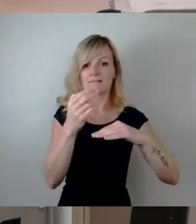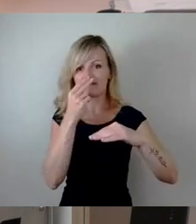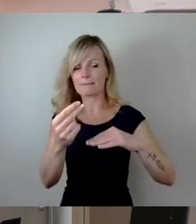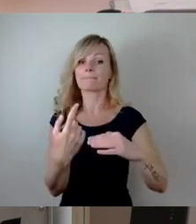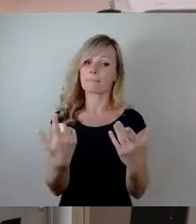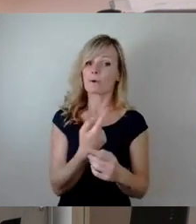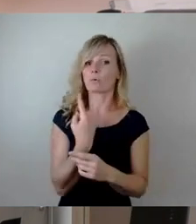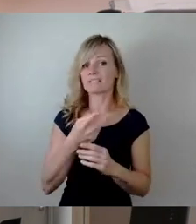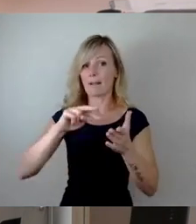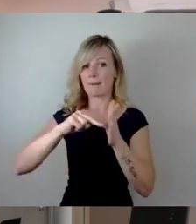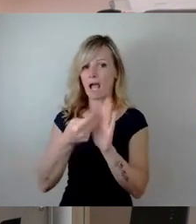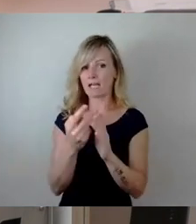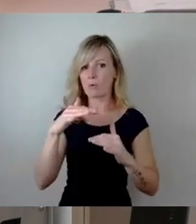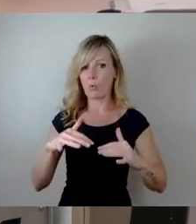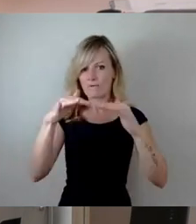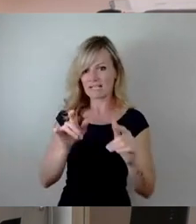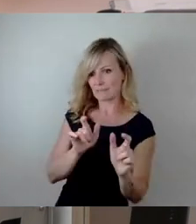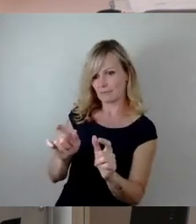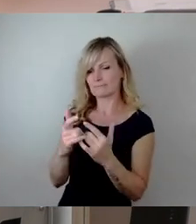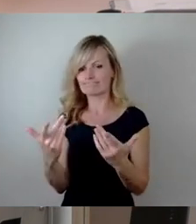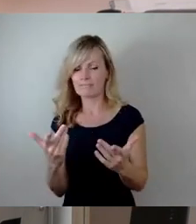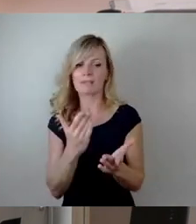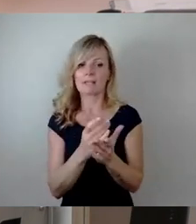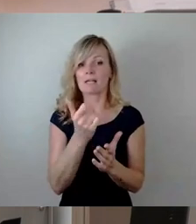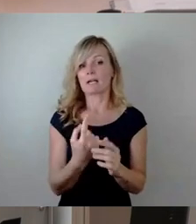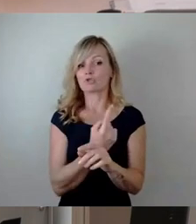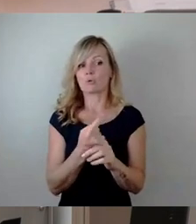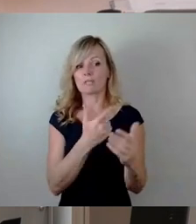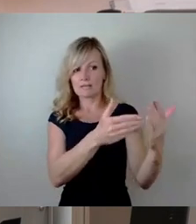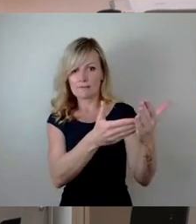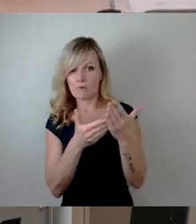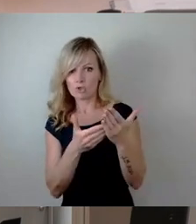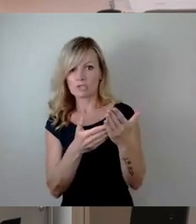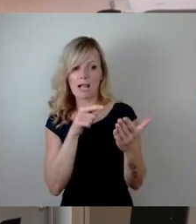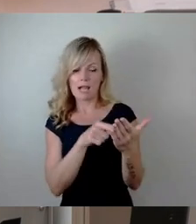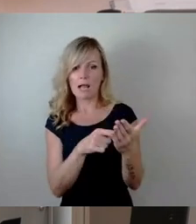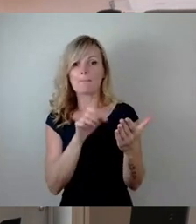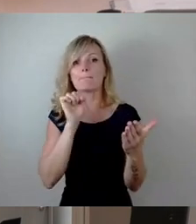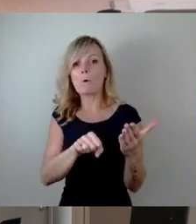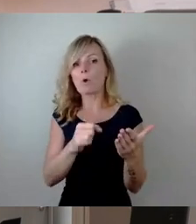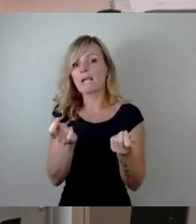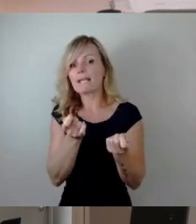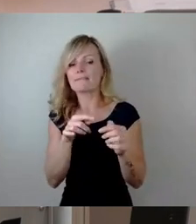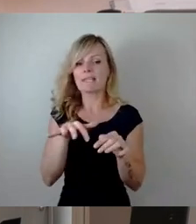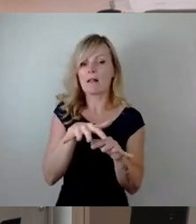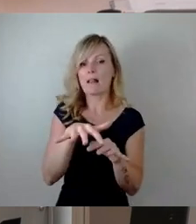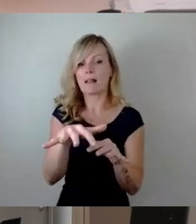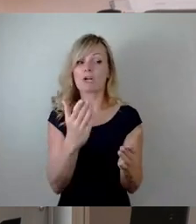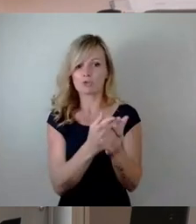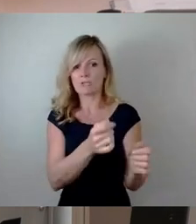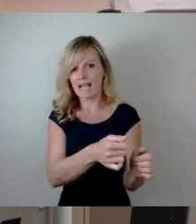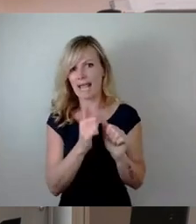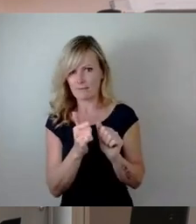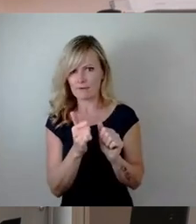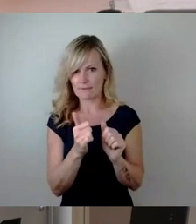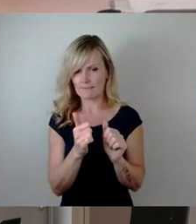die ersten Modellierungen vorgestellt gekriegt, die uns insoweit schon mal helfen. Jetzt, dass die Kernaussage